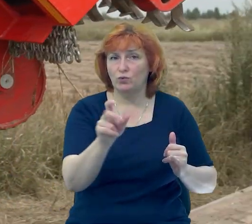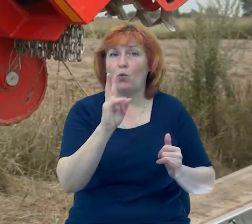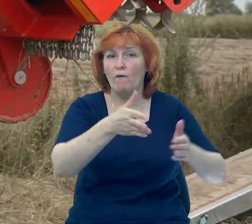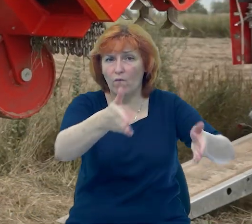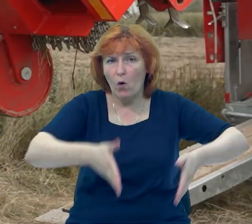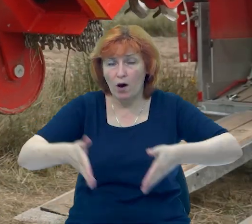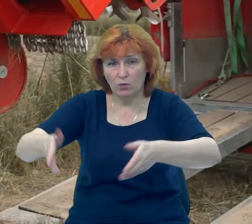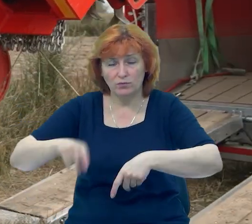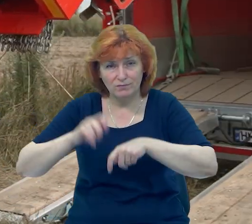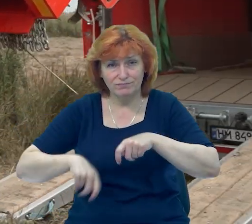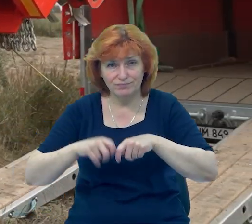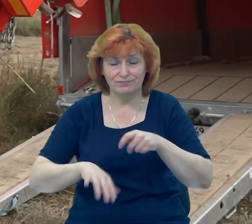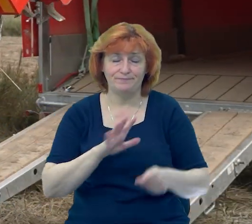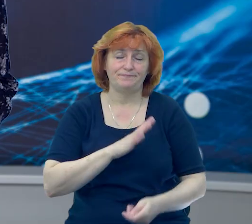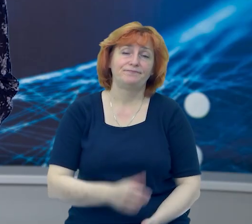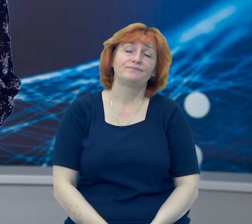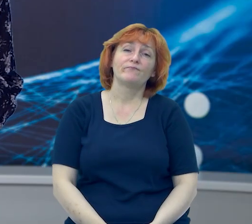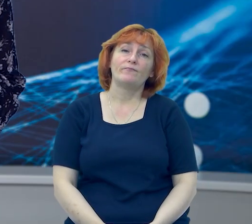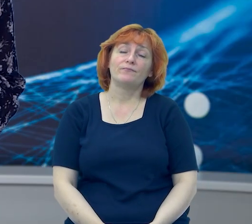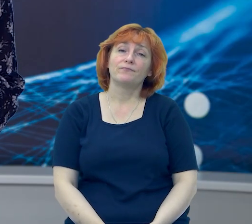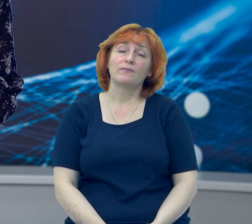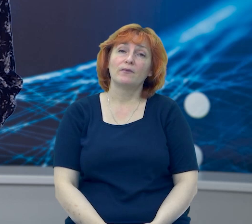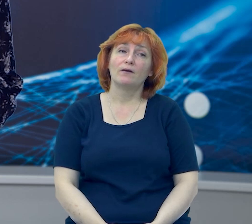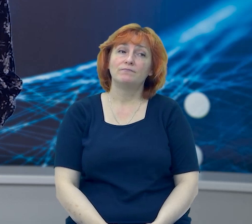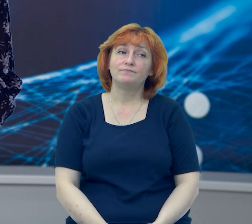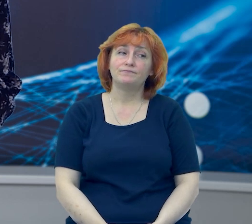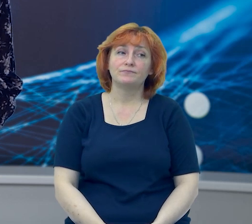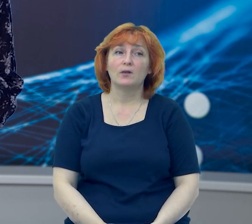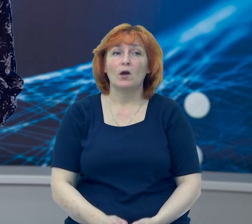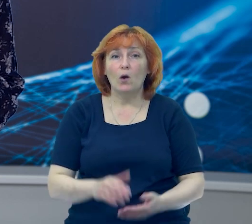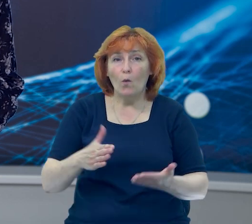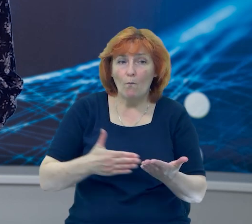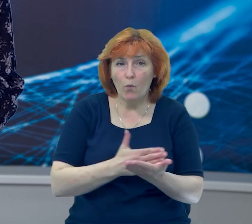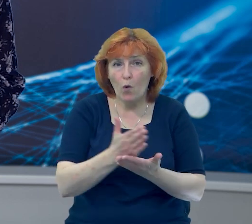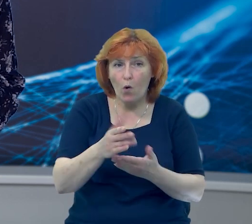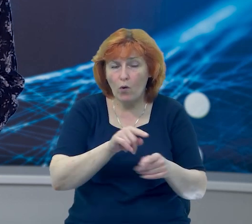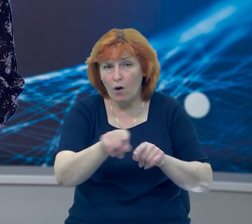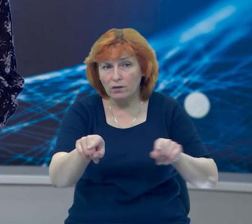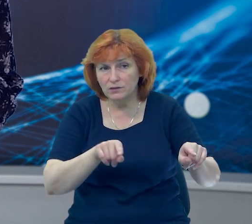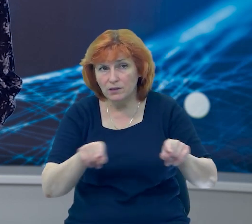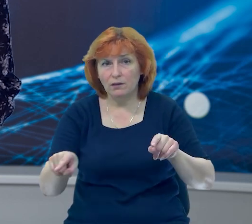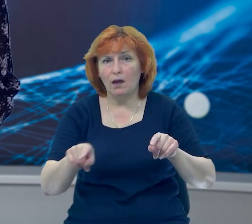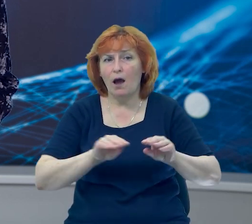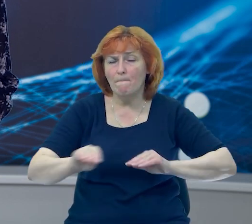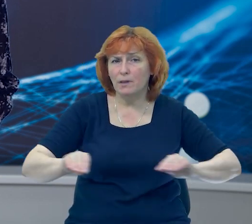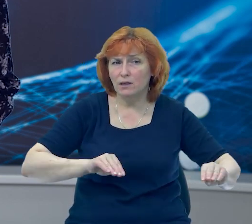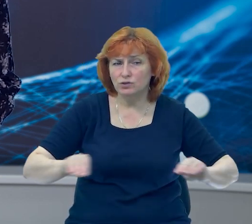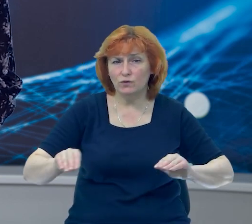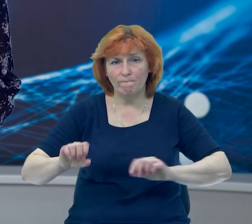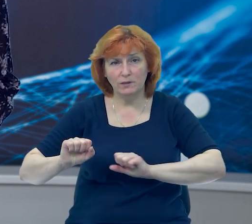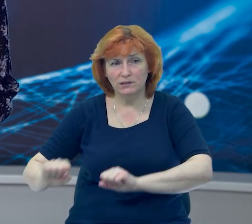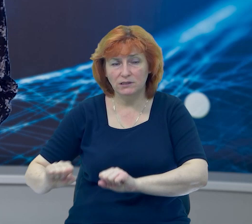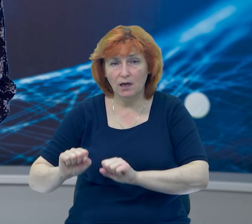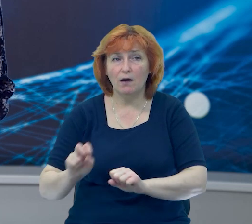новини, Чернігів. По координатам виходять на точку, облаштовують захист позиції,